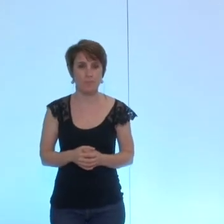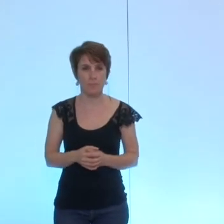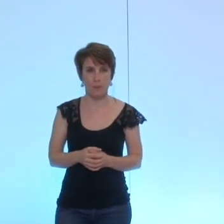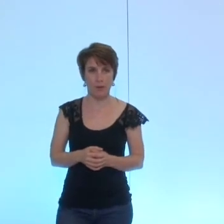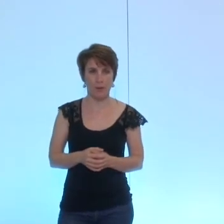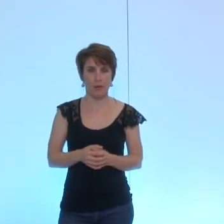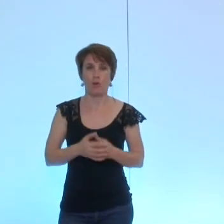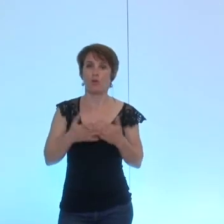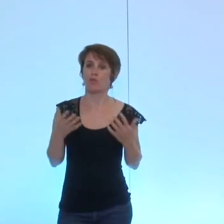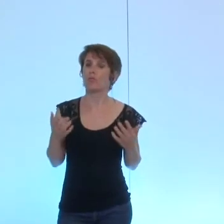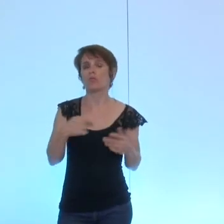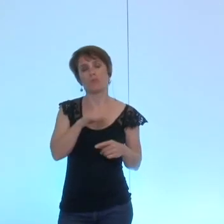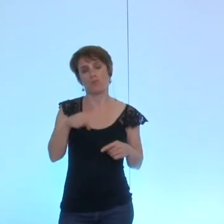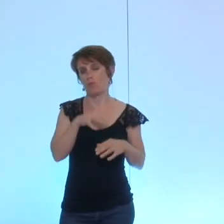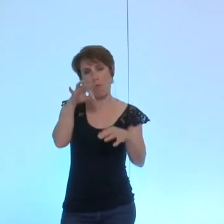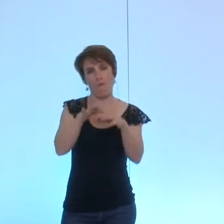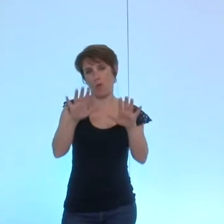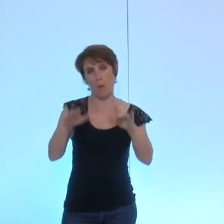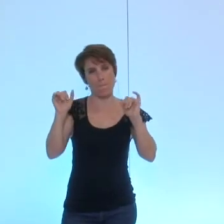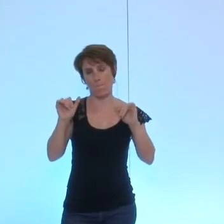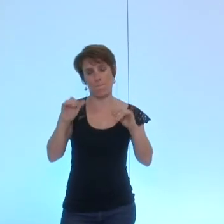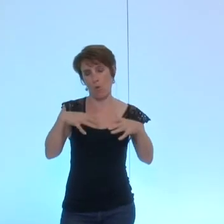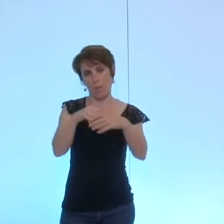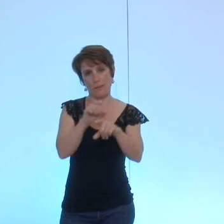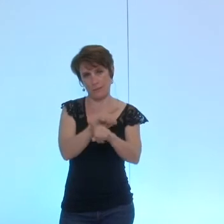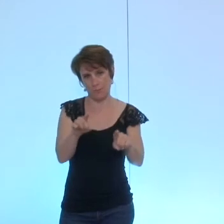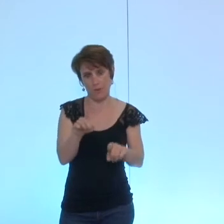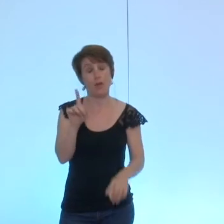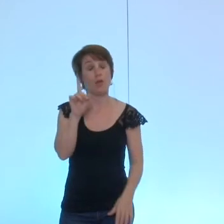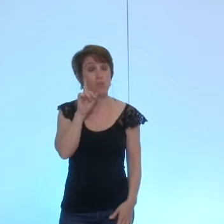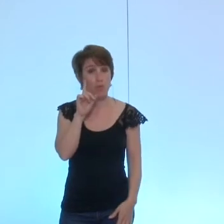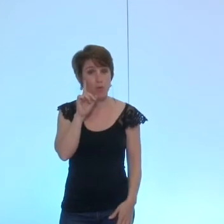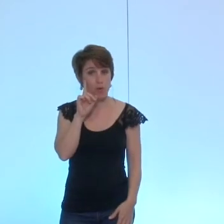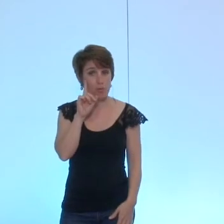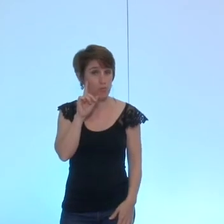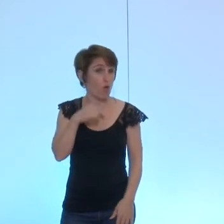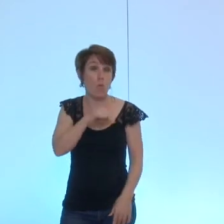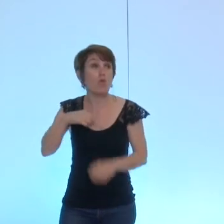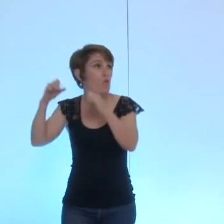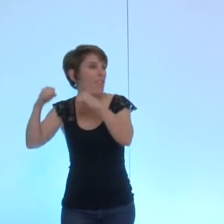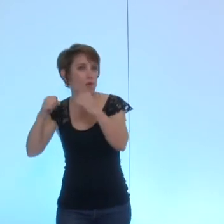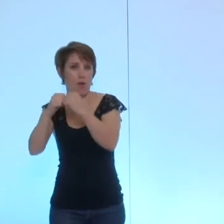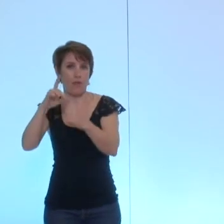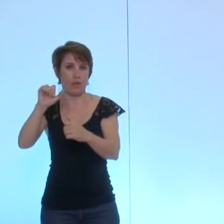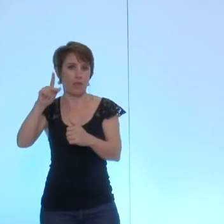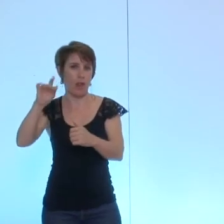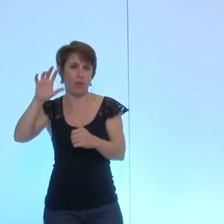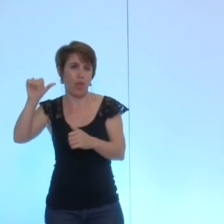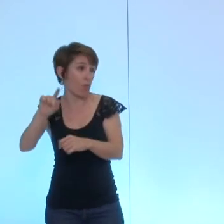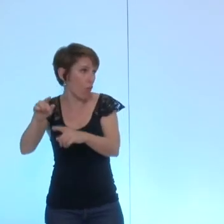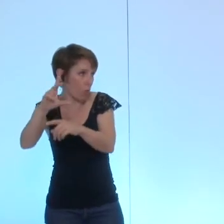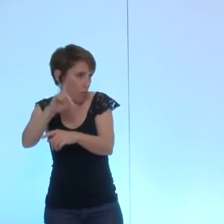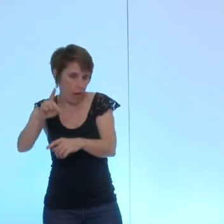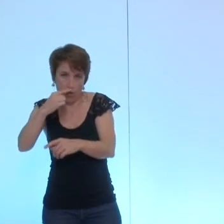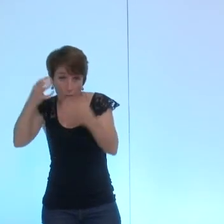'on ne prendra pas part au vote non pas parce que on approuve la position de Dalkia qui est assez ubuesque mais